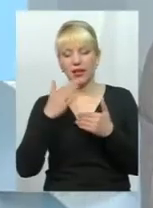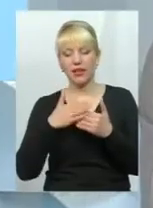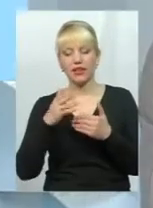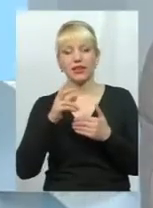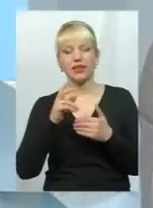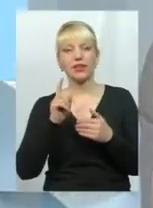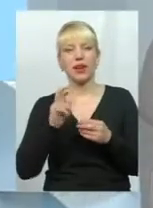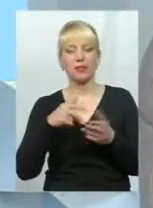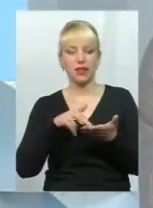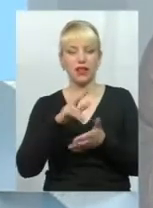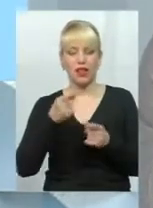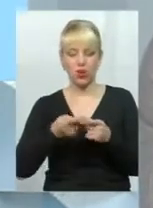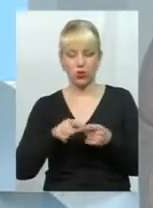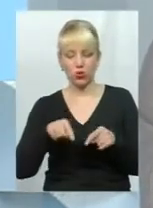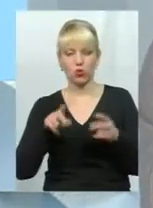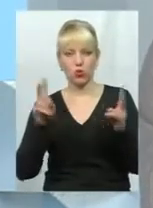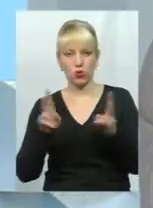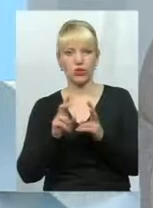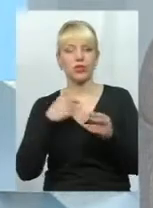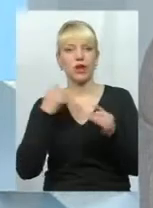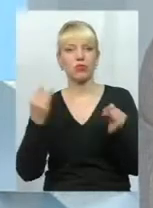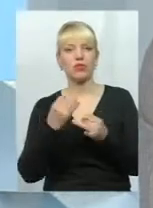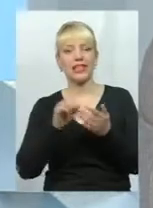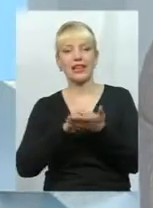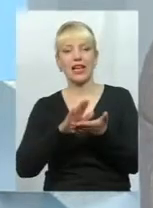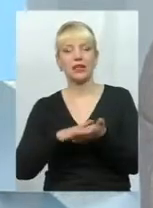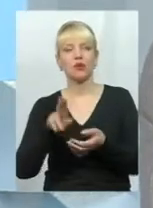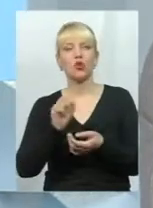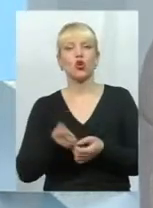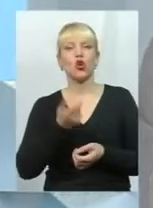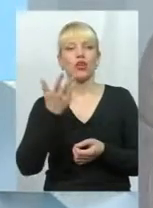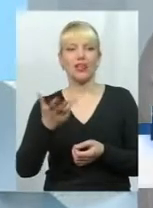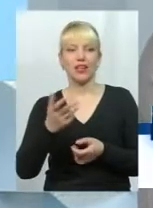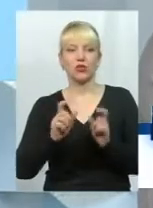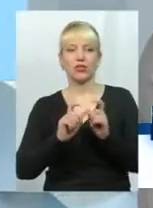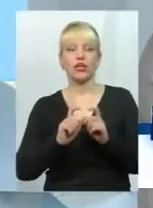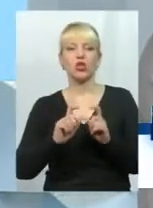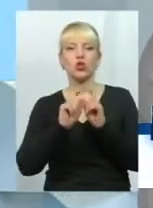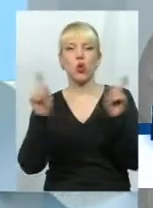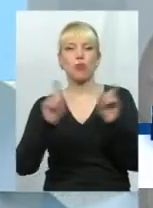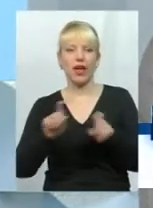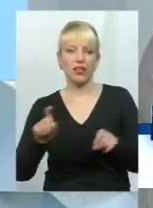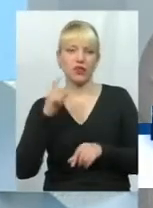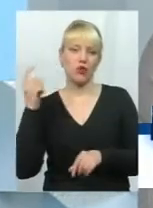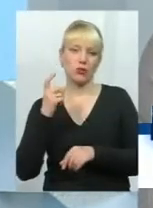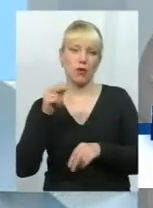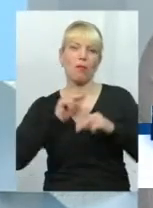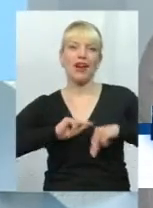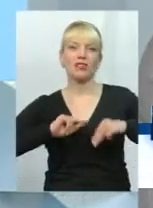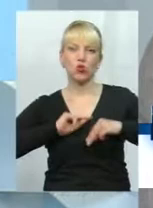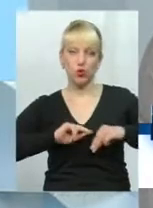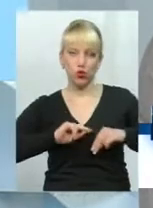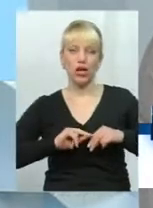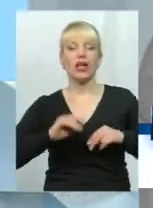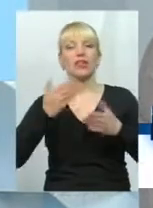поцікавився останніми оперативними даними щодо кількості саме суб'єктів господарювання працюючих. Так